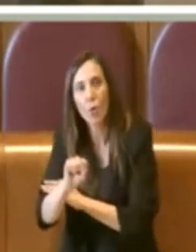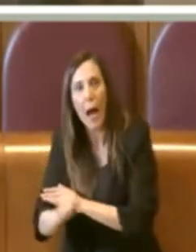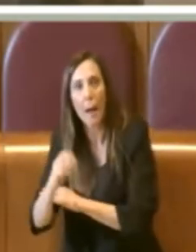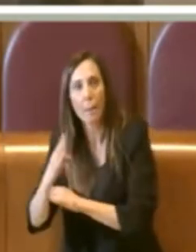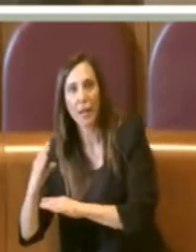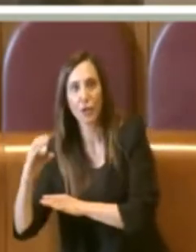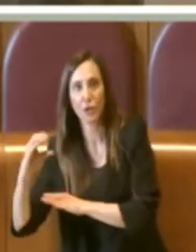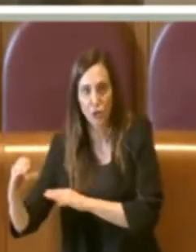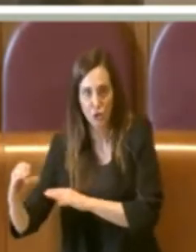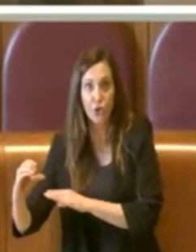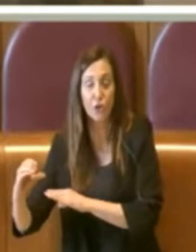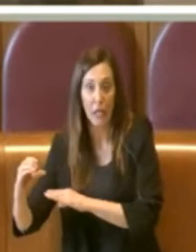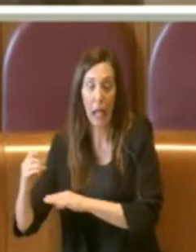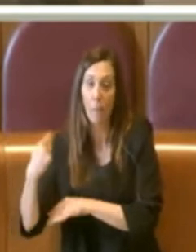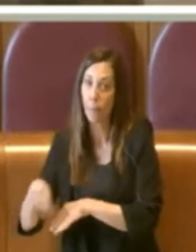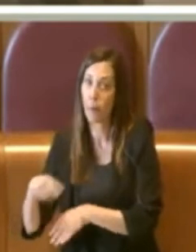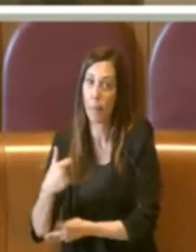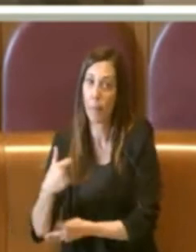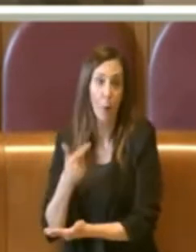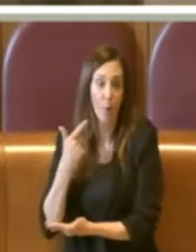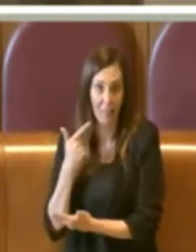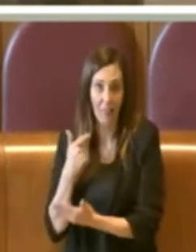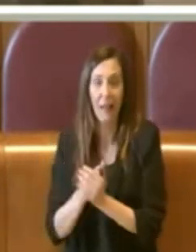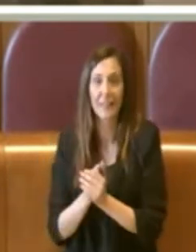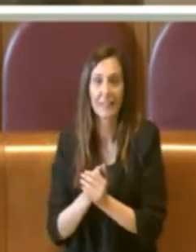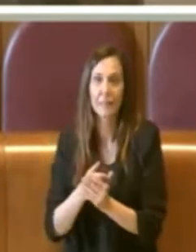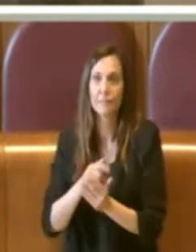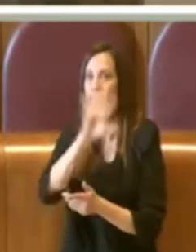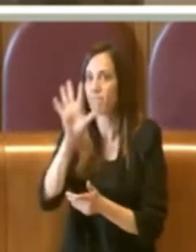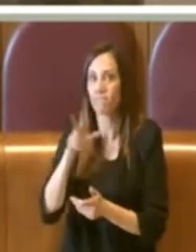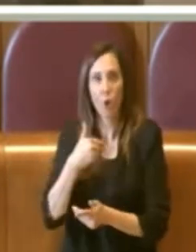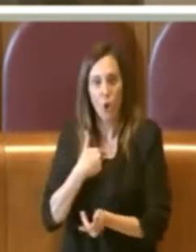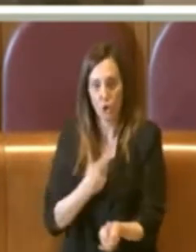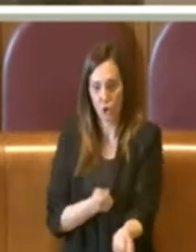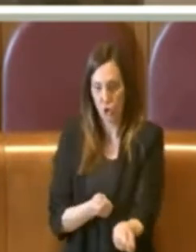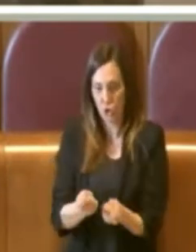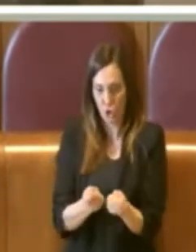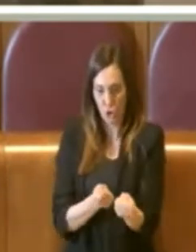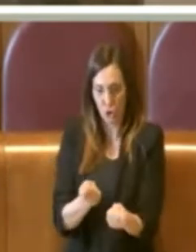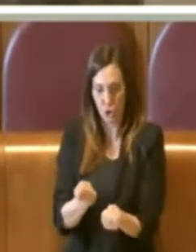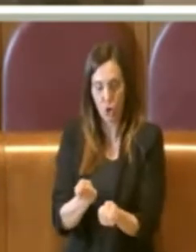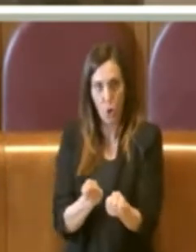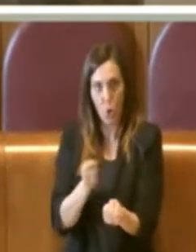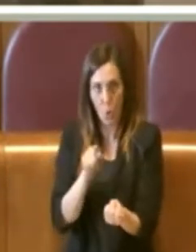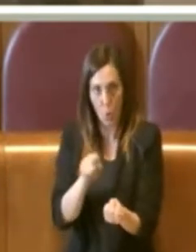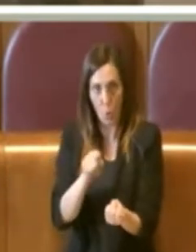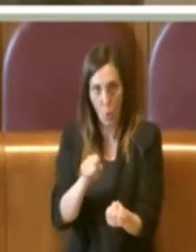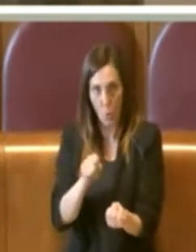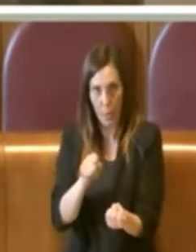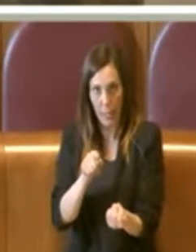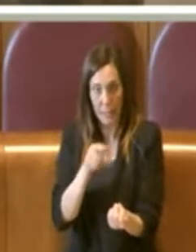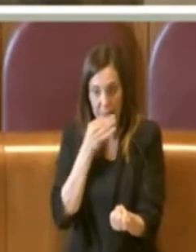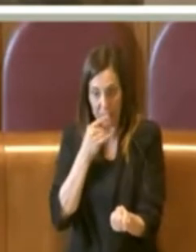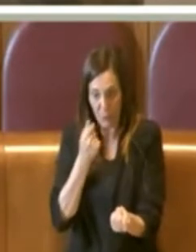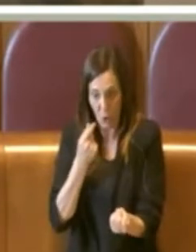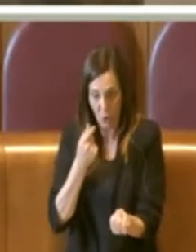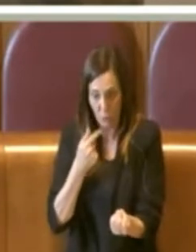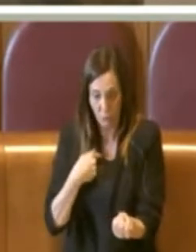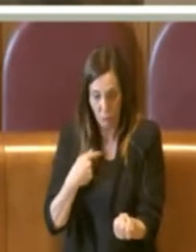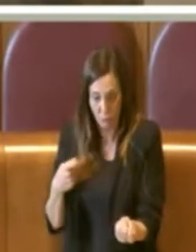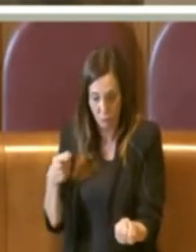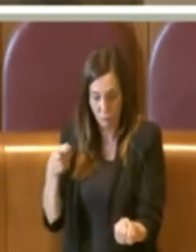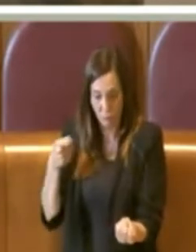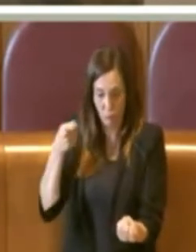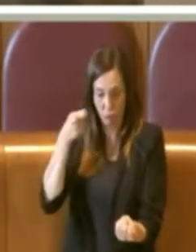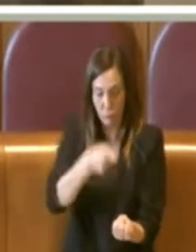sarebbe molto molto importante, perché, chiaramente, se io al gestore corrispondo una somma diversa, se quella